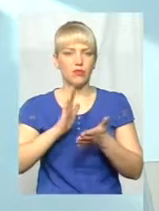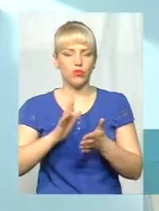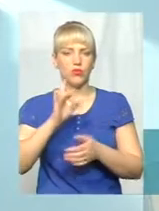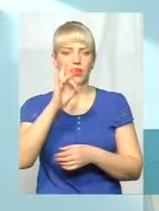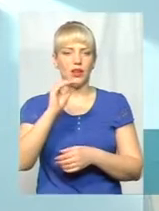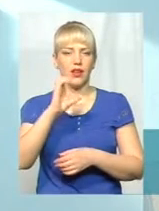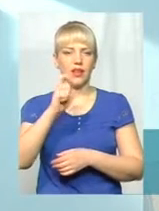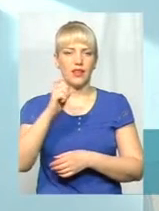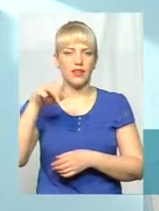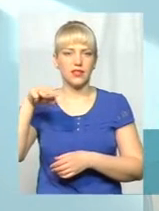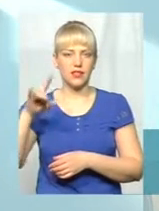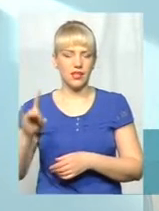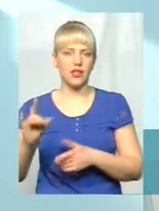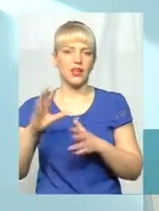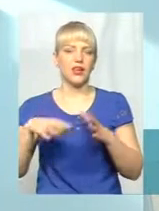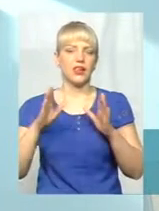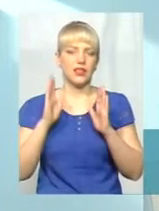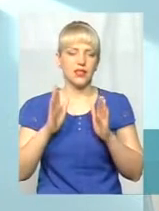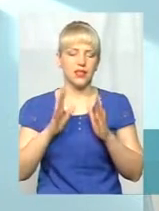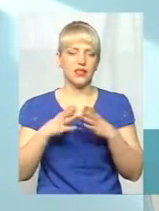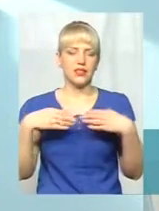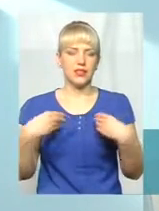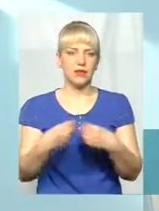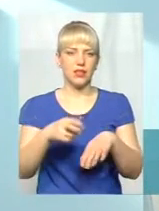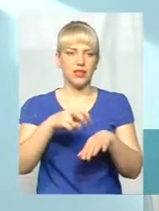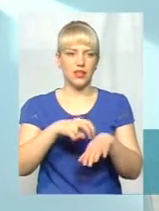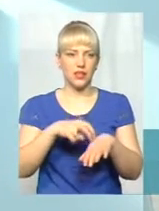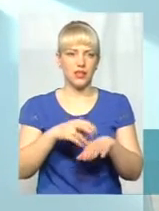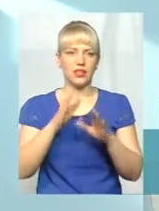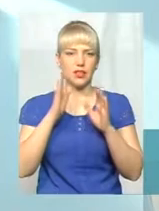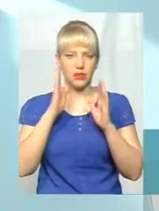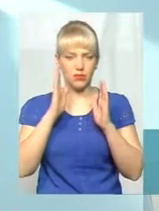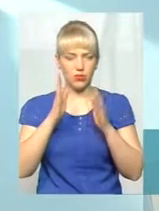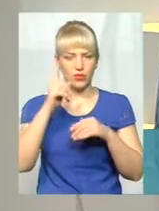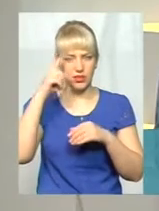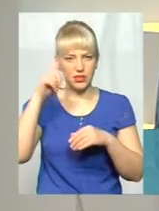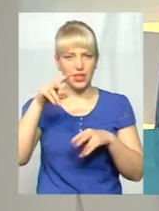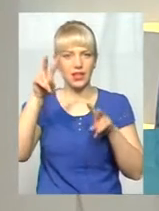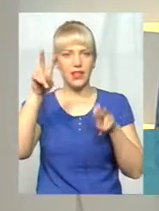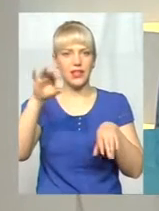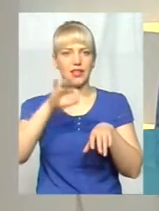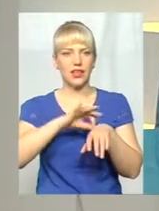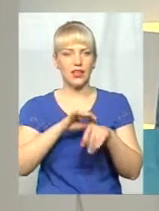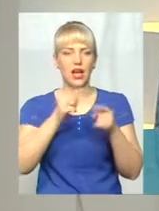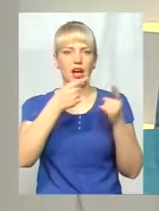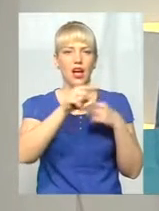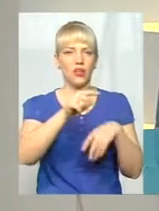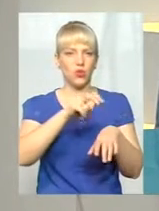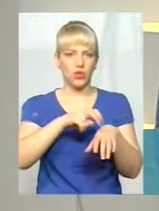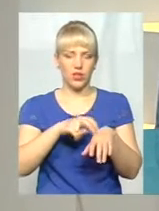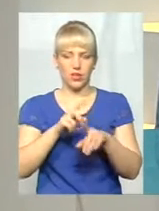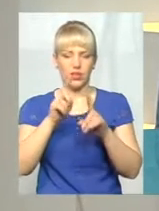і тільки сімейний лікар буде володіти діагнозом. Другі лікарі не можуть без дозволу сімейного лікаря мати